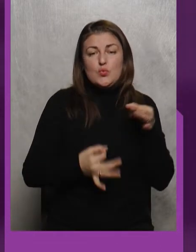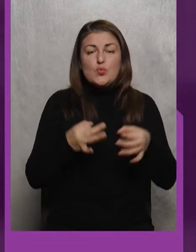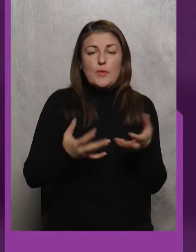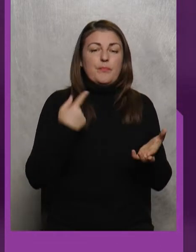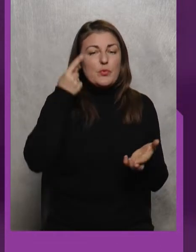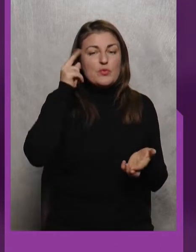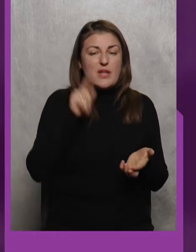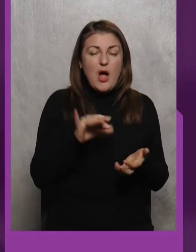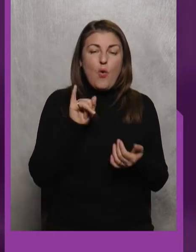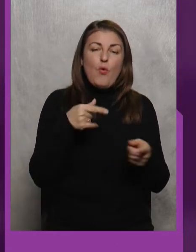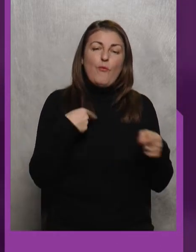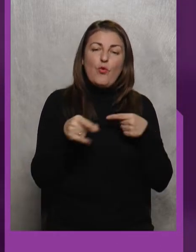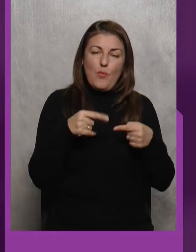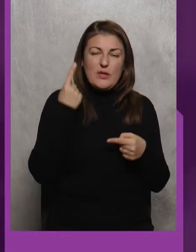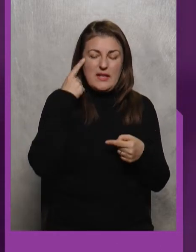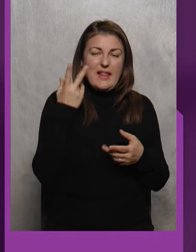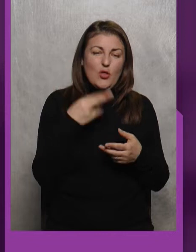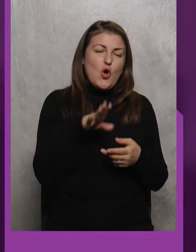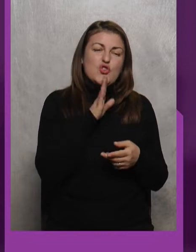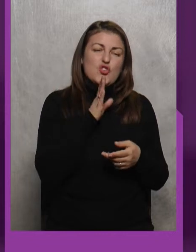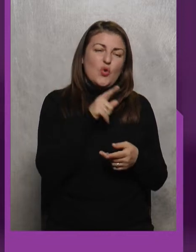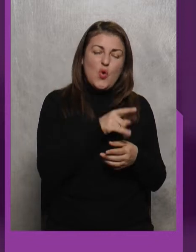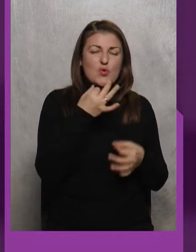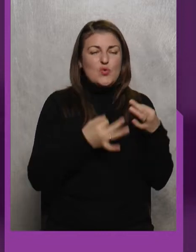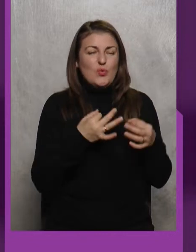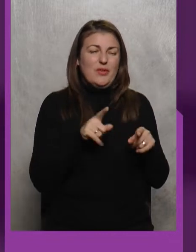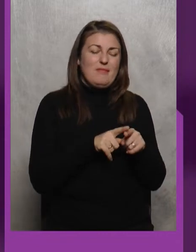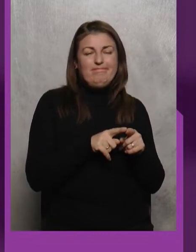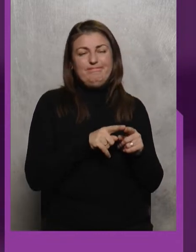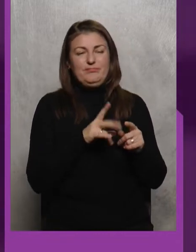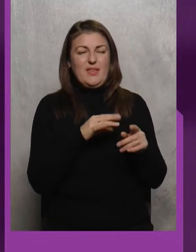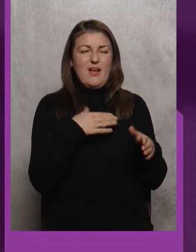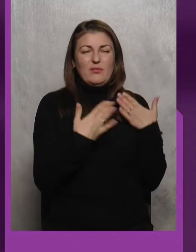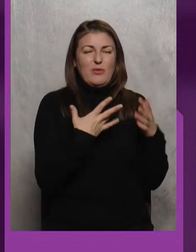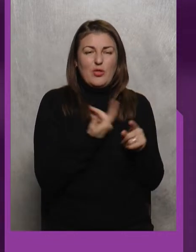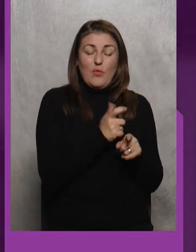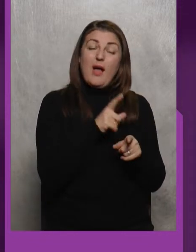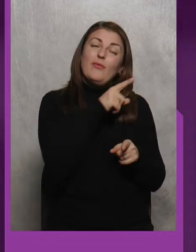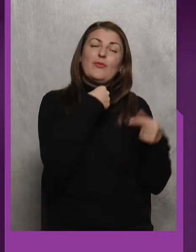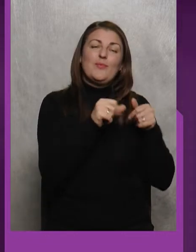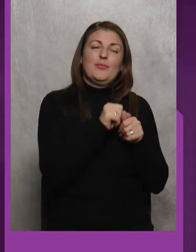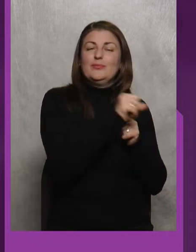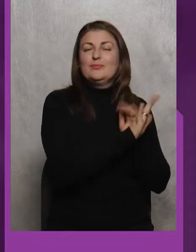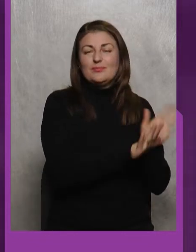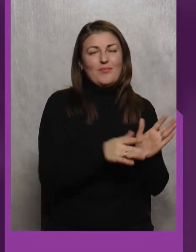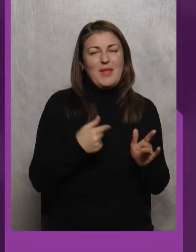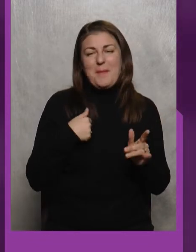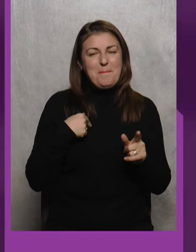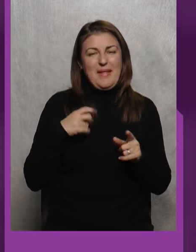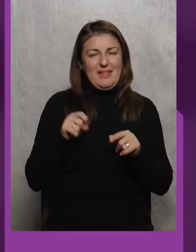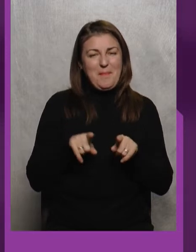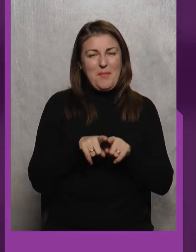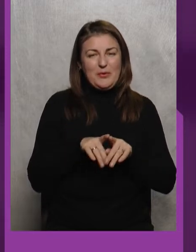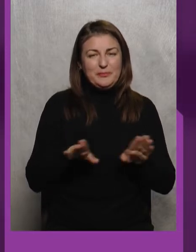наприклад у футболі То до жінок суддів Так ставляться з верхньої доволі Ну а то ж футбол Ми не порівню